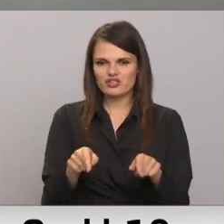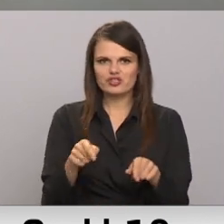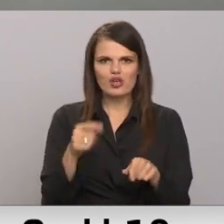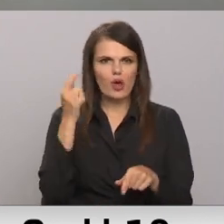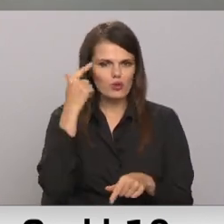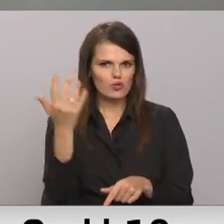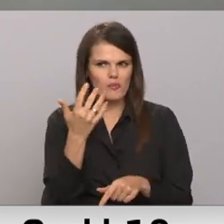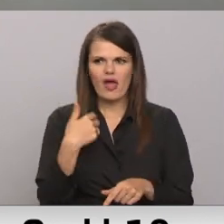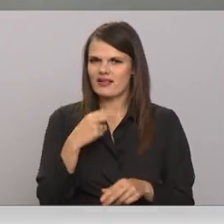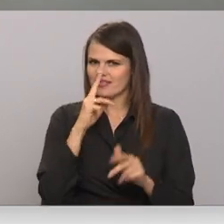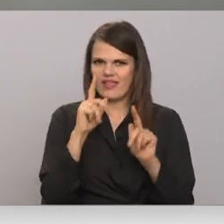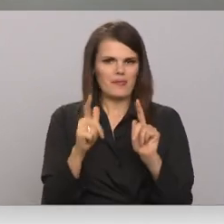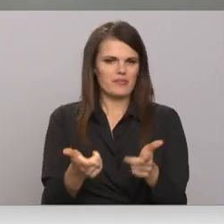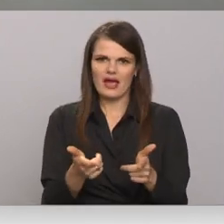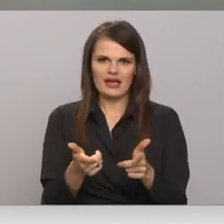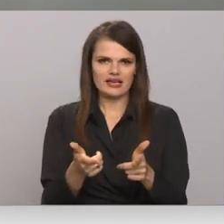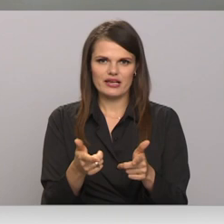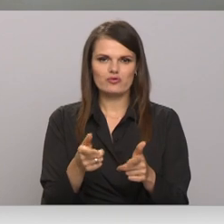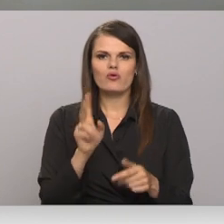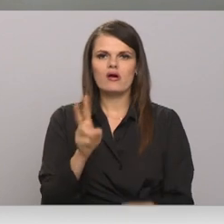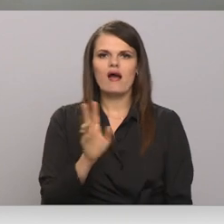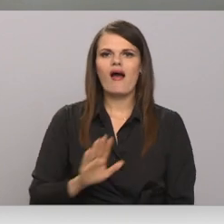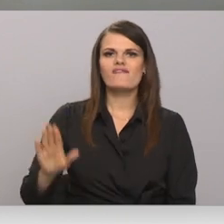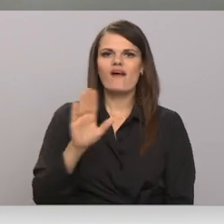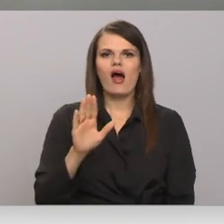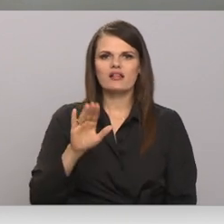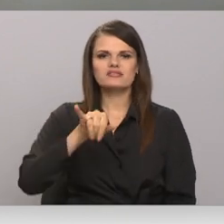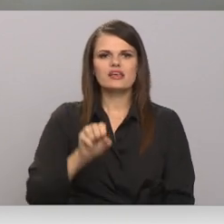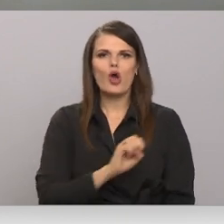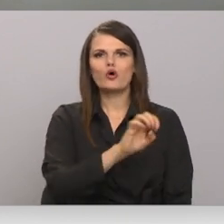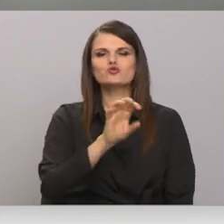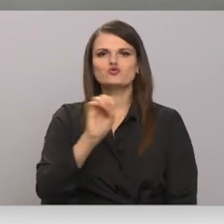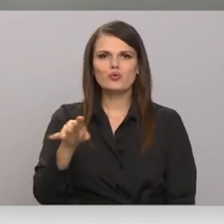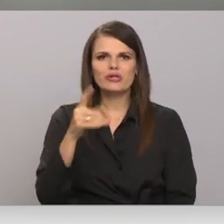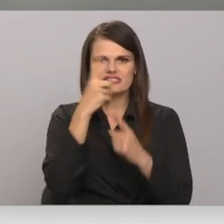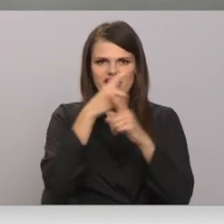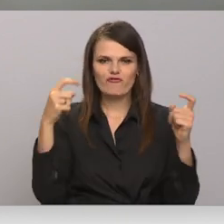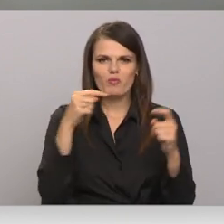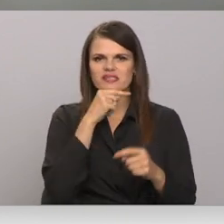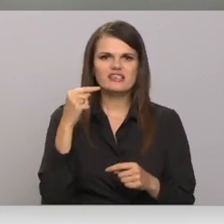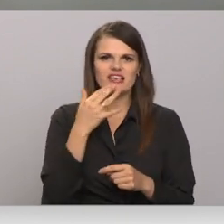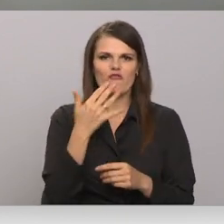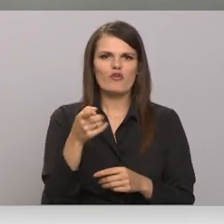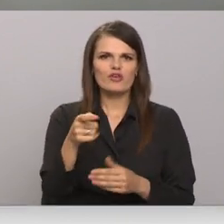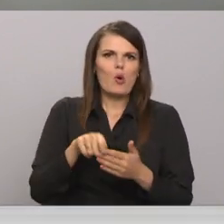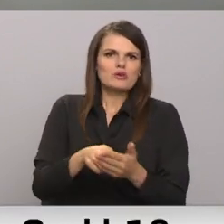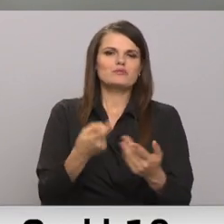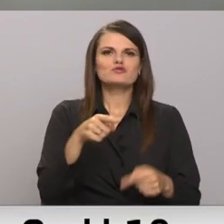Es nepiekrītu šai interpretācijai, ka valsts tādā veidā uztieptu kaut ko cilvēkiem, ko viņi negrib.